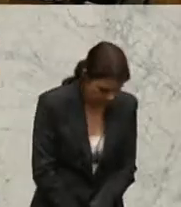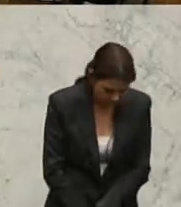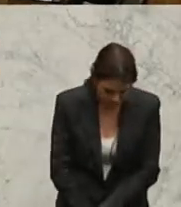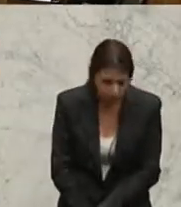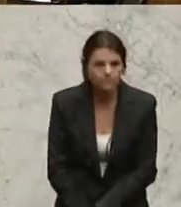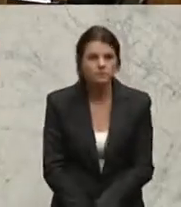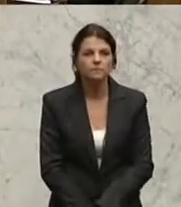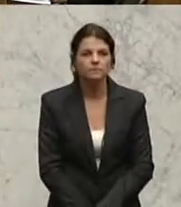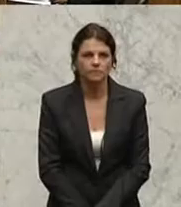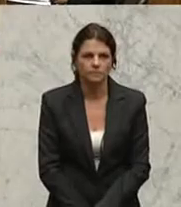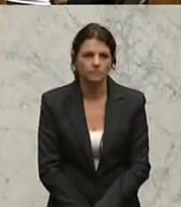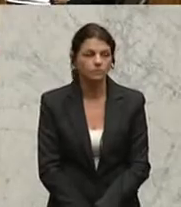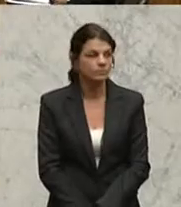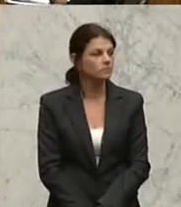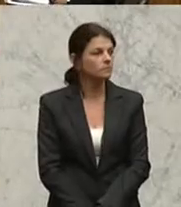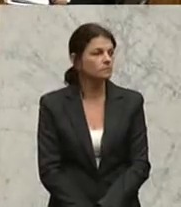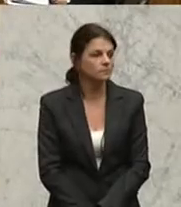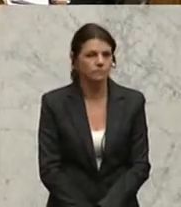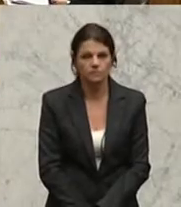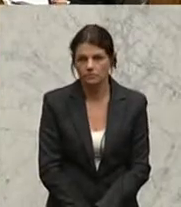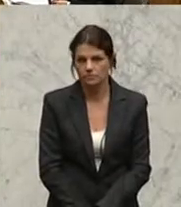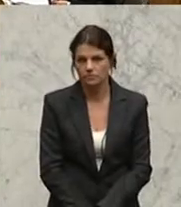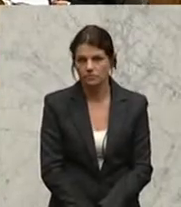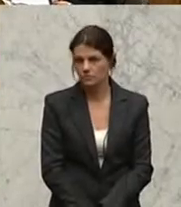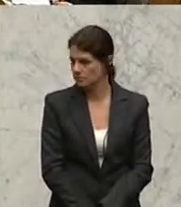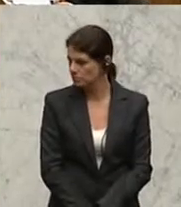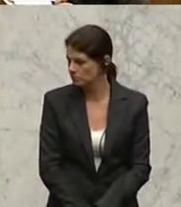sind, fordert Gerald Groß vom BZÖ. Das Argument der Terrorismusbekämpfung.